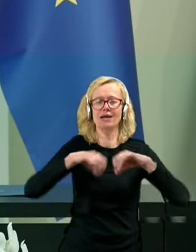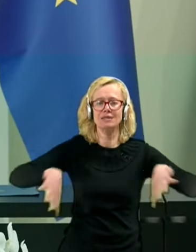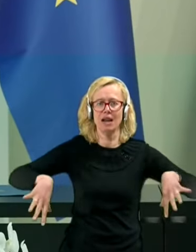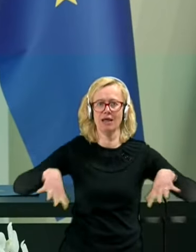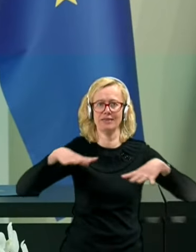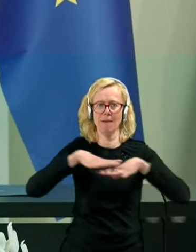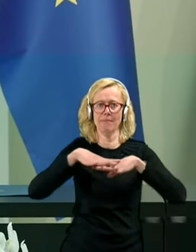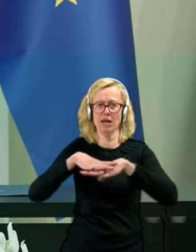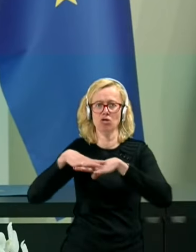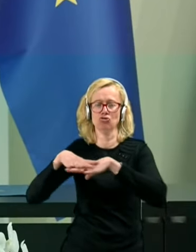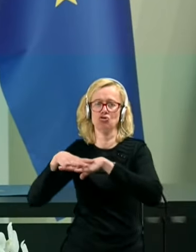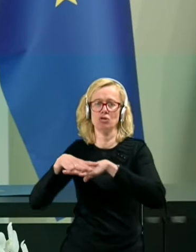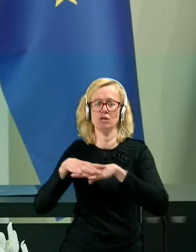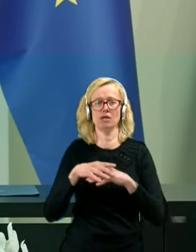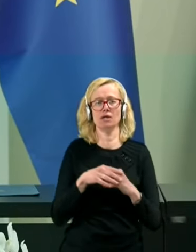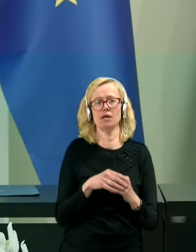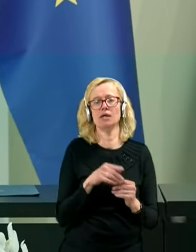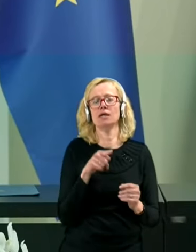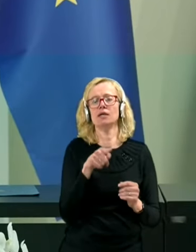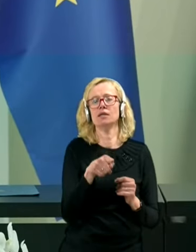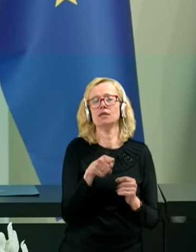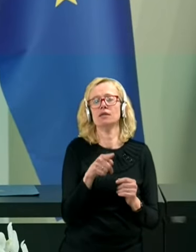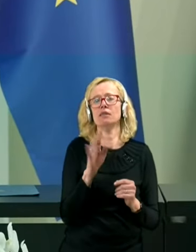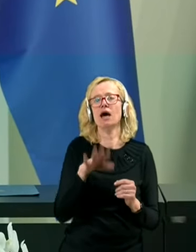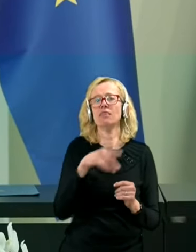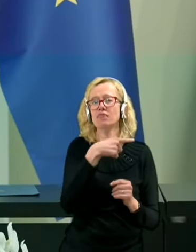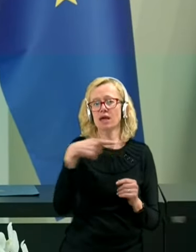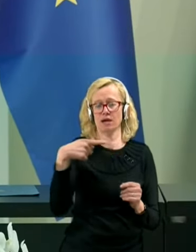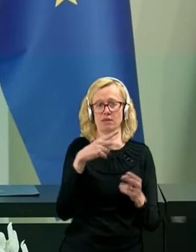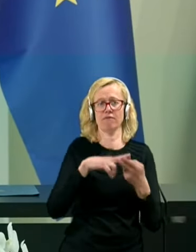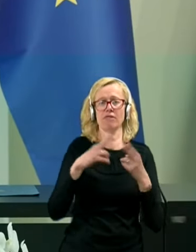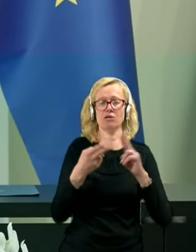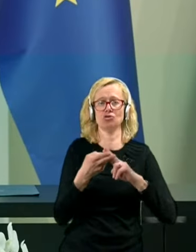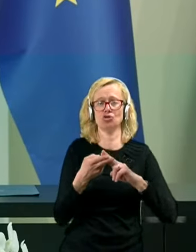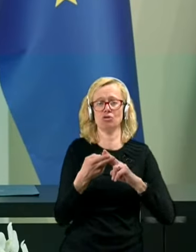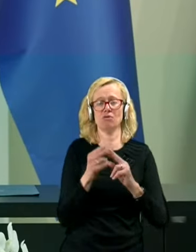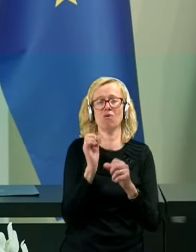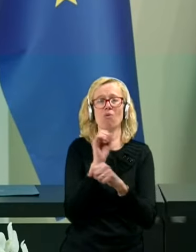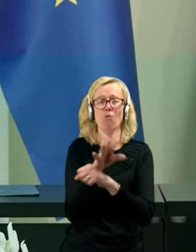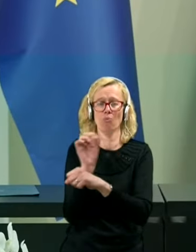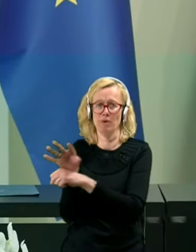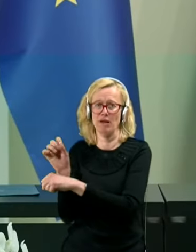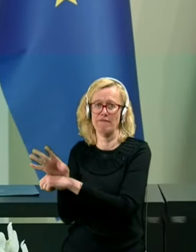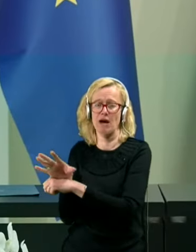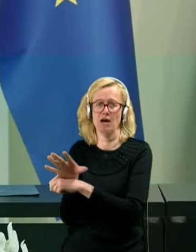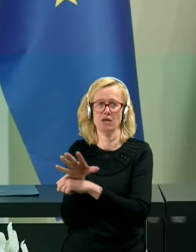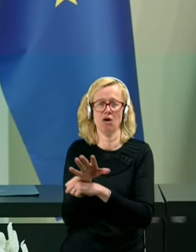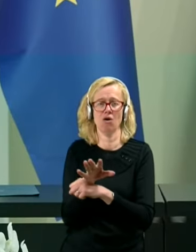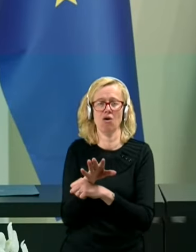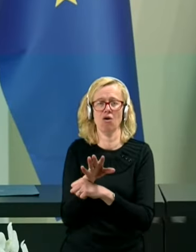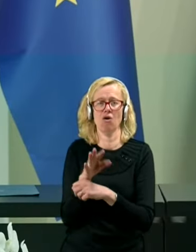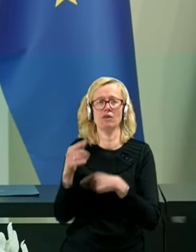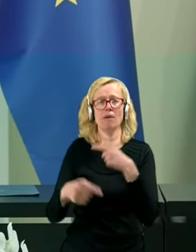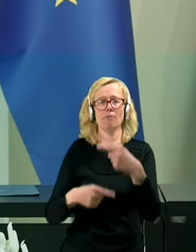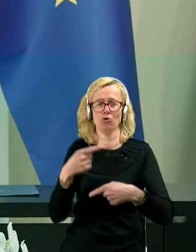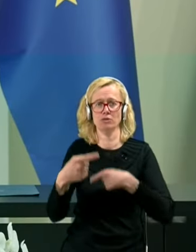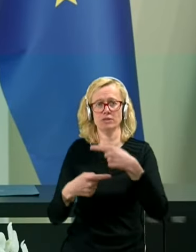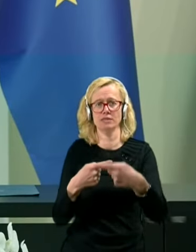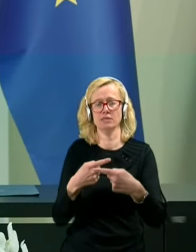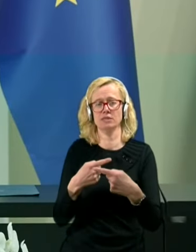na negativen način pač plivajo na procese v slovenski